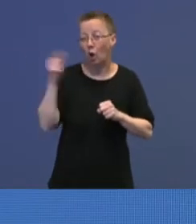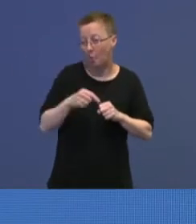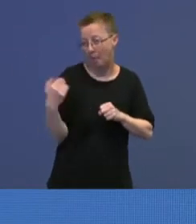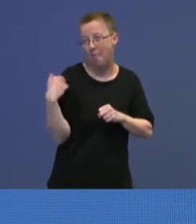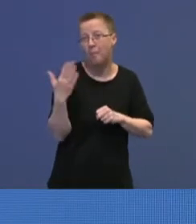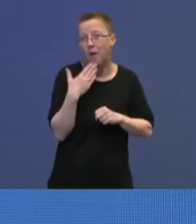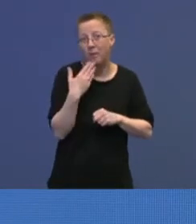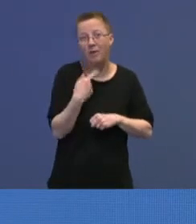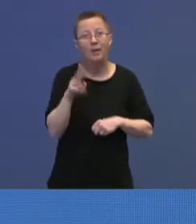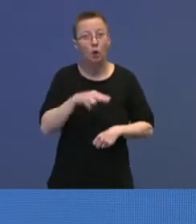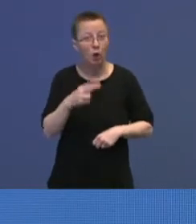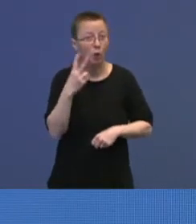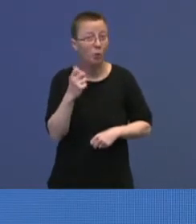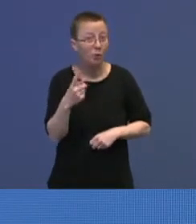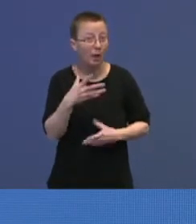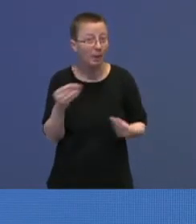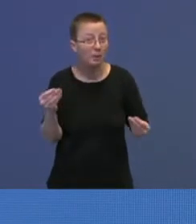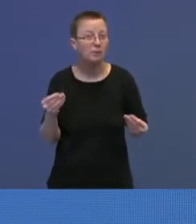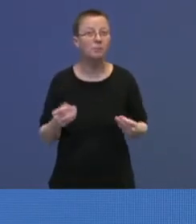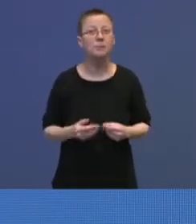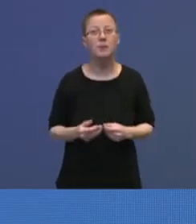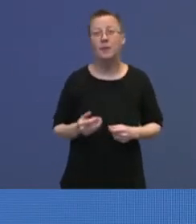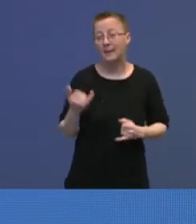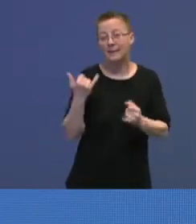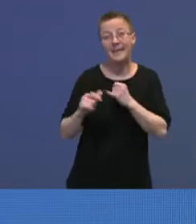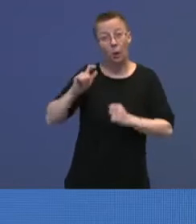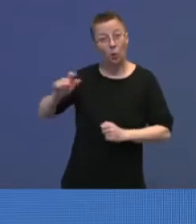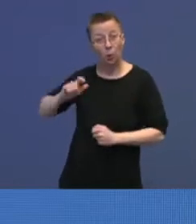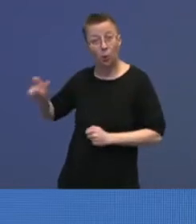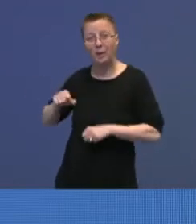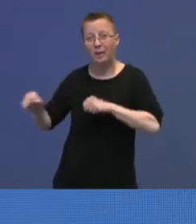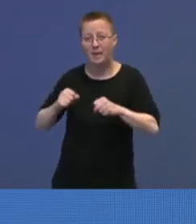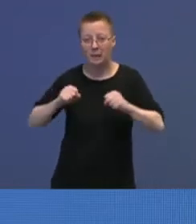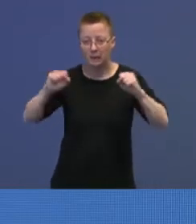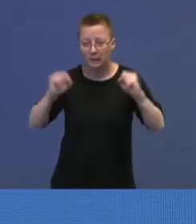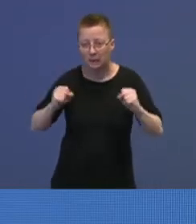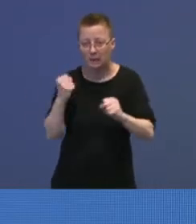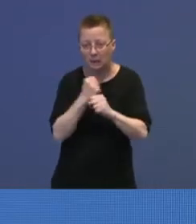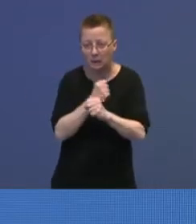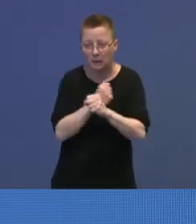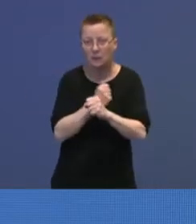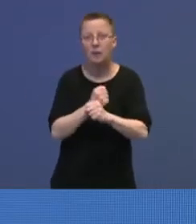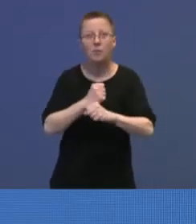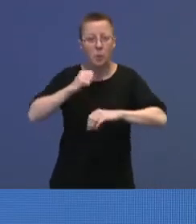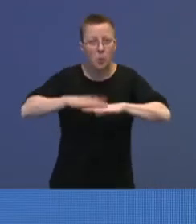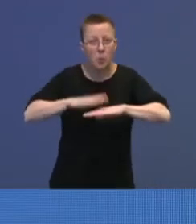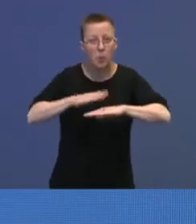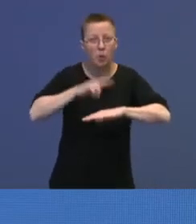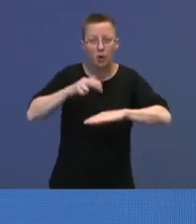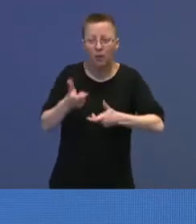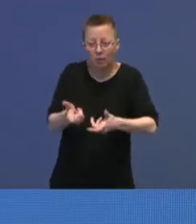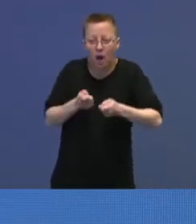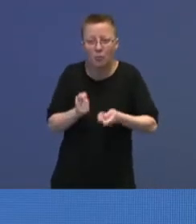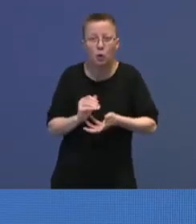mandag som var, altså 21. mars. De siste ukene har regjeringen jobbet intenst for å rigge Norge for å motta et stort